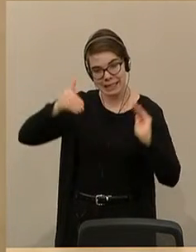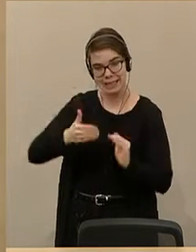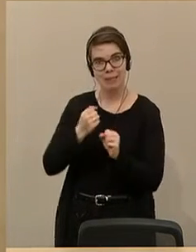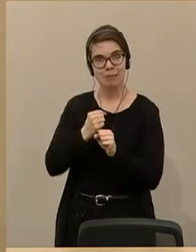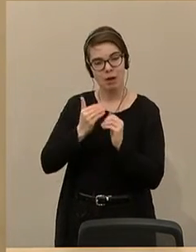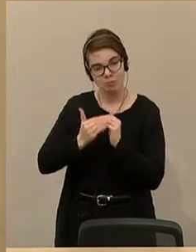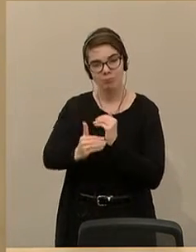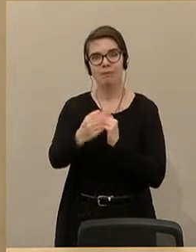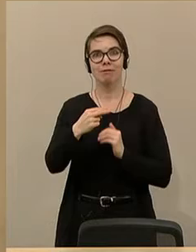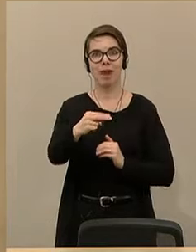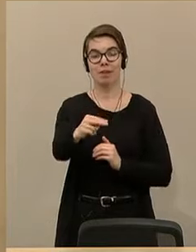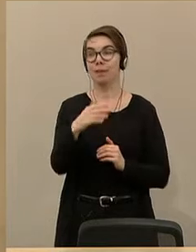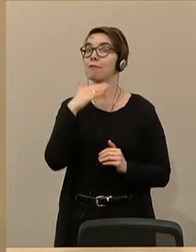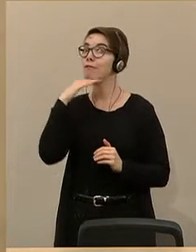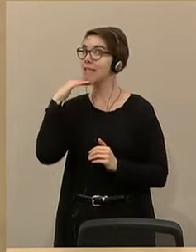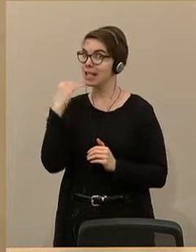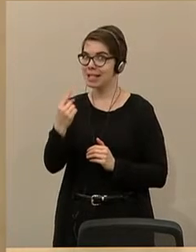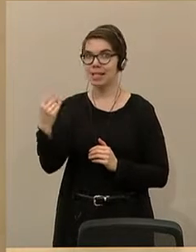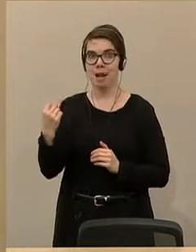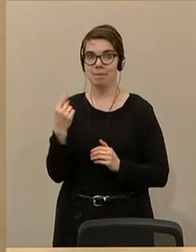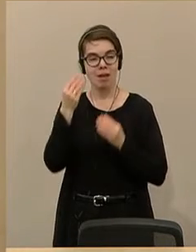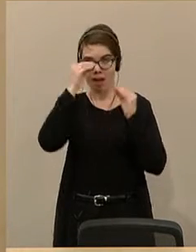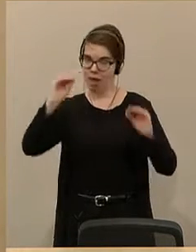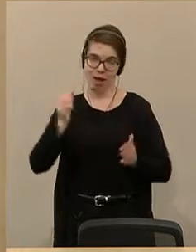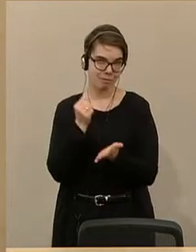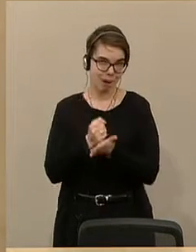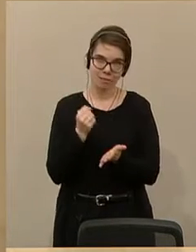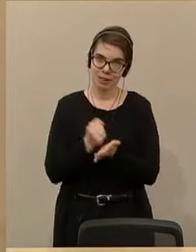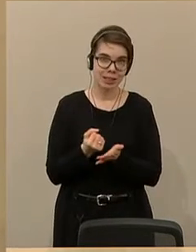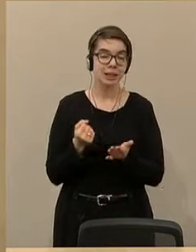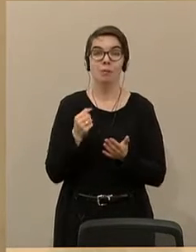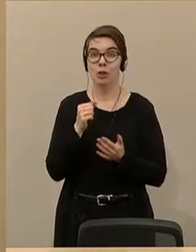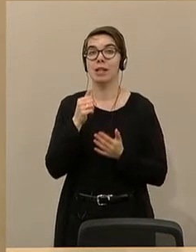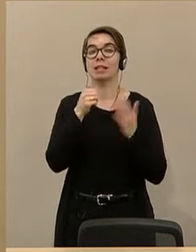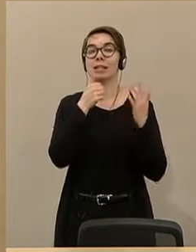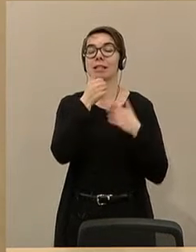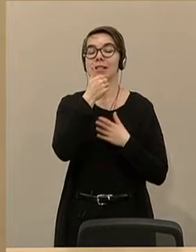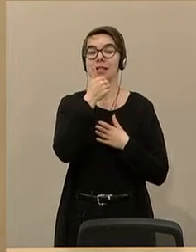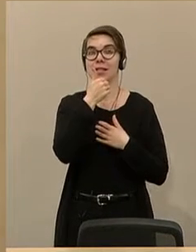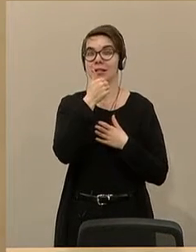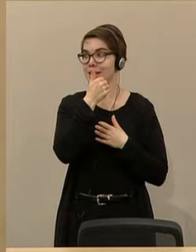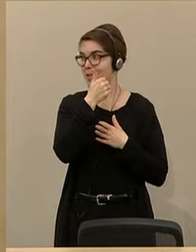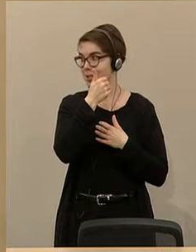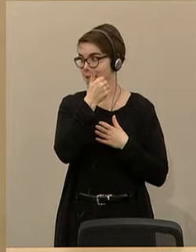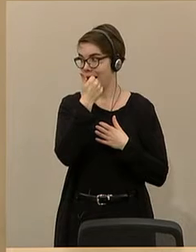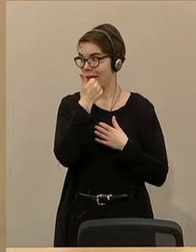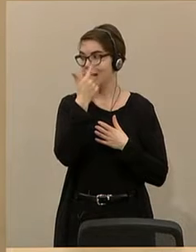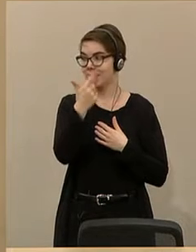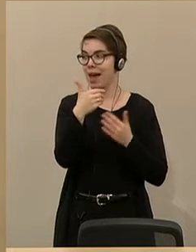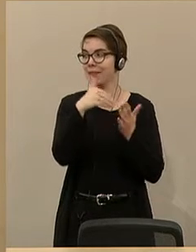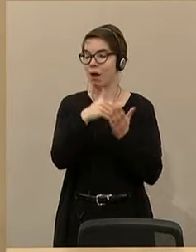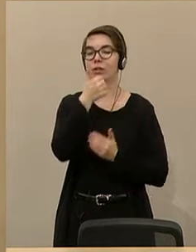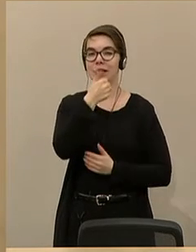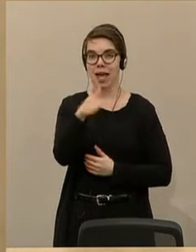Viele sind ehrenamtlich in den über 2160 Musikvereinen in Österreich in